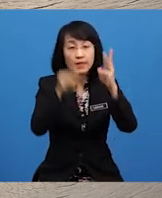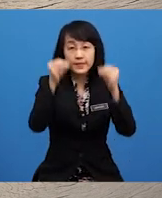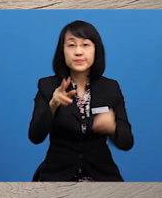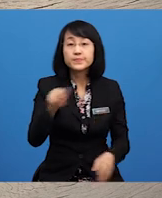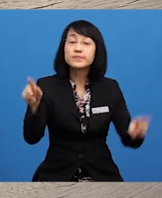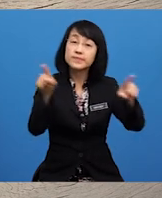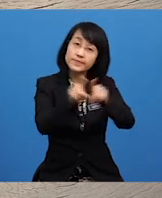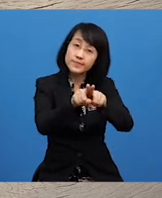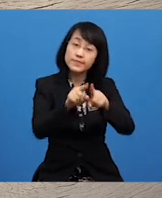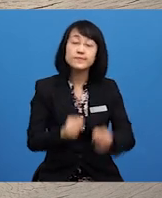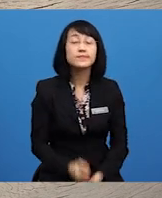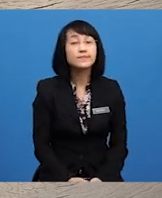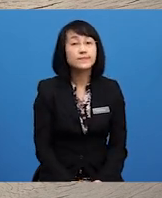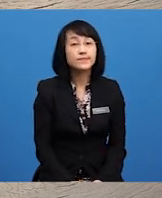sama